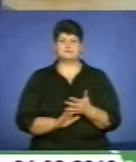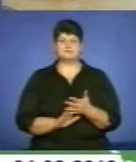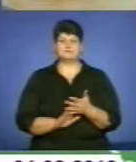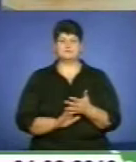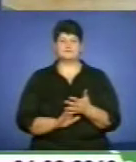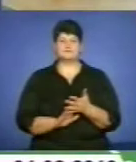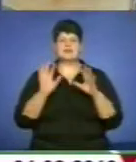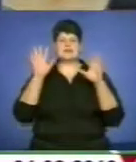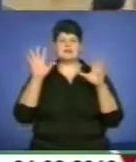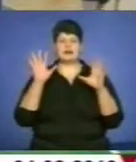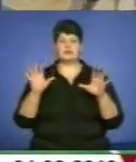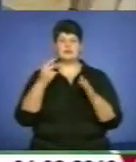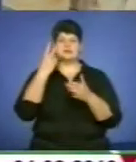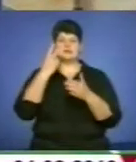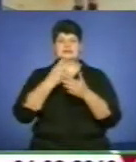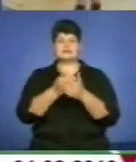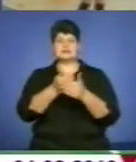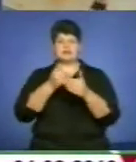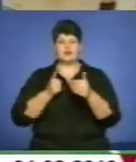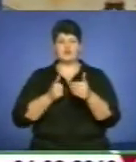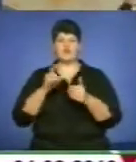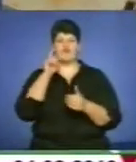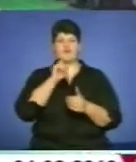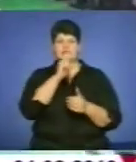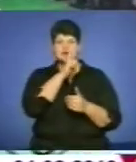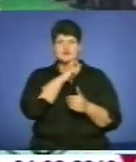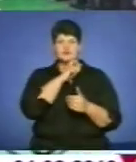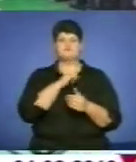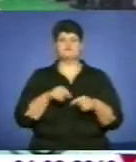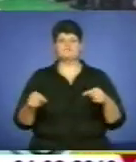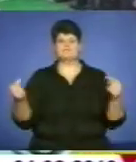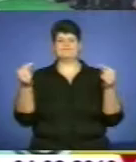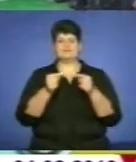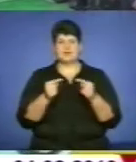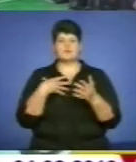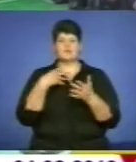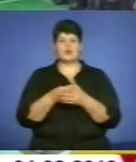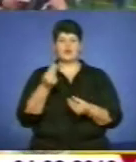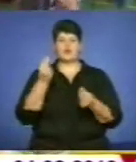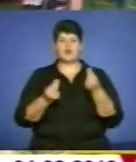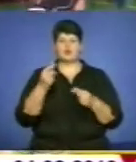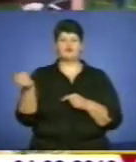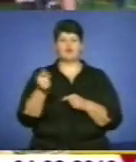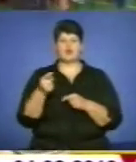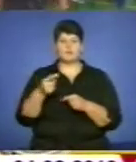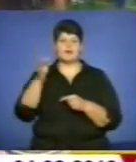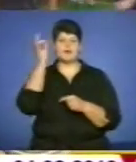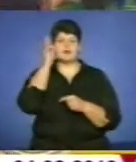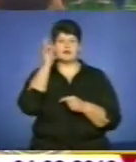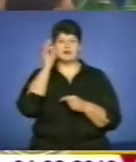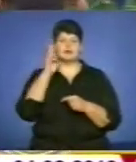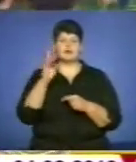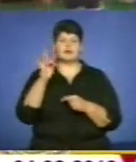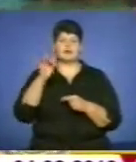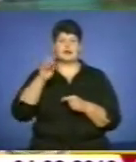Статус аутсайдера чемпіонату в вінницькі волейболістки сповна підтвердили своєю грою у Тернополі. Нагадаємо, що Кряж має у